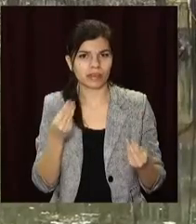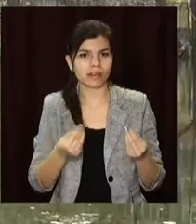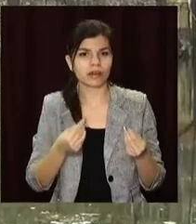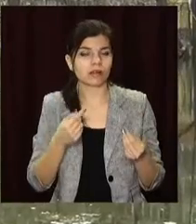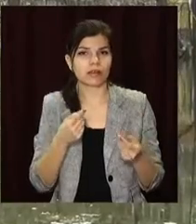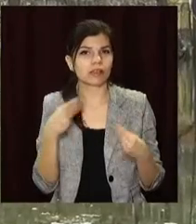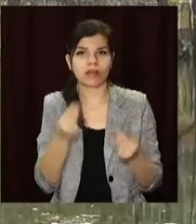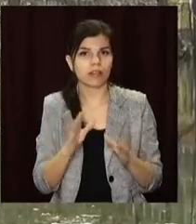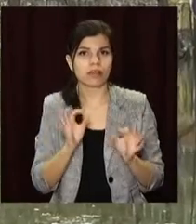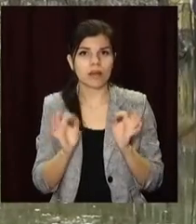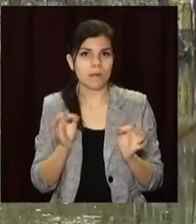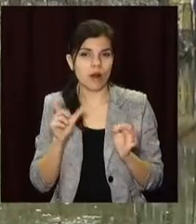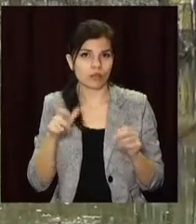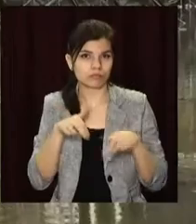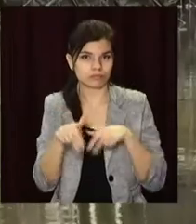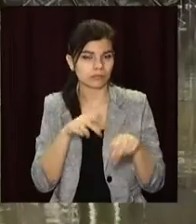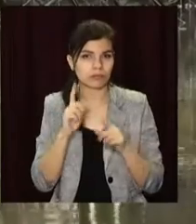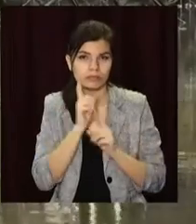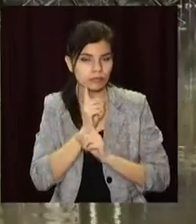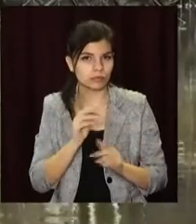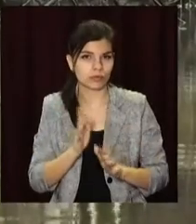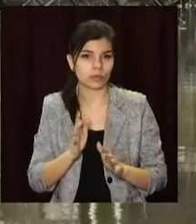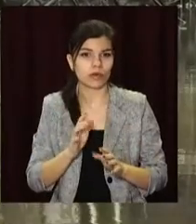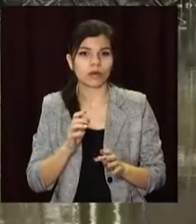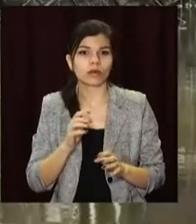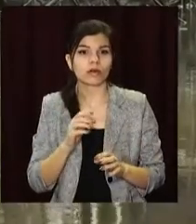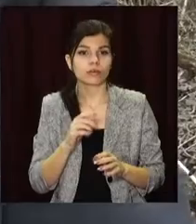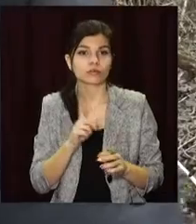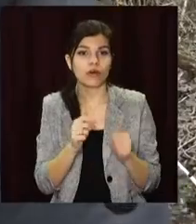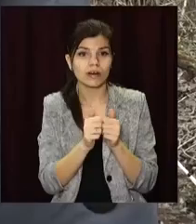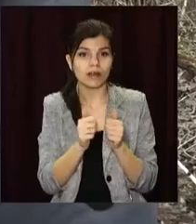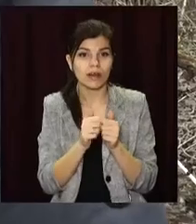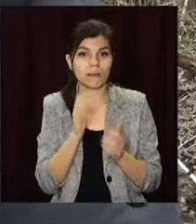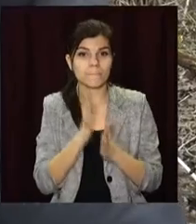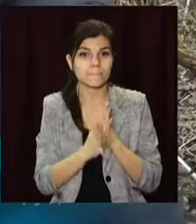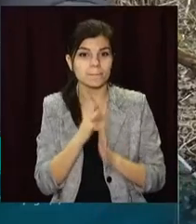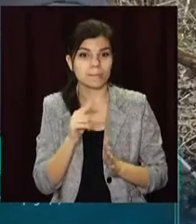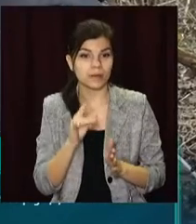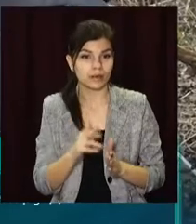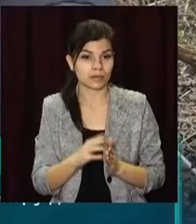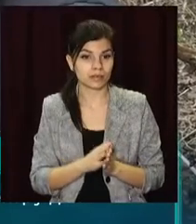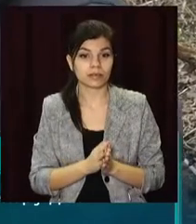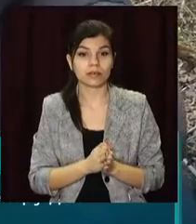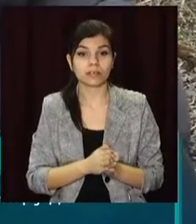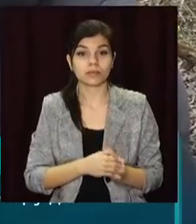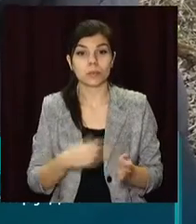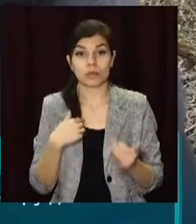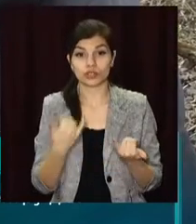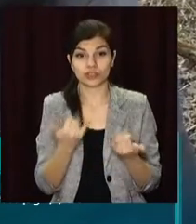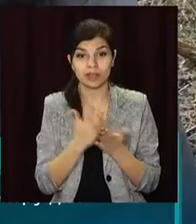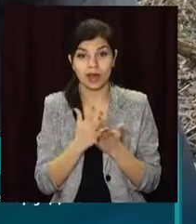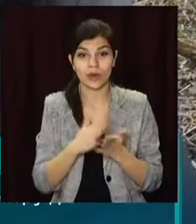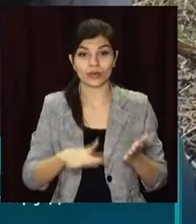не дають нормально існувати не лише людям, а й дендропарку, що поруч. Ми знаходимося зараз на